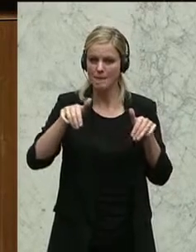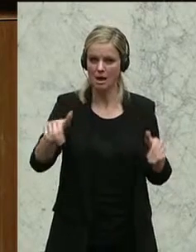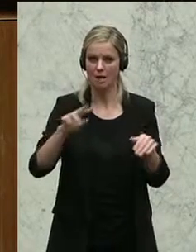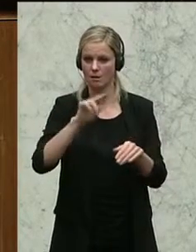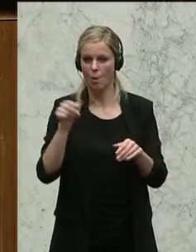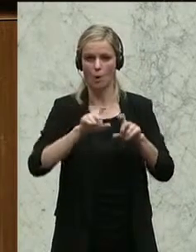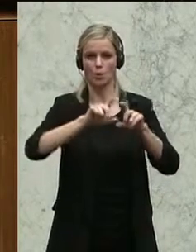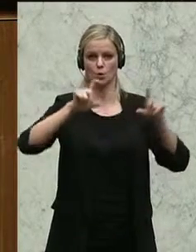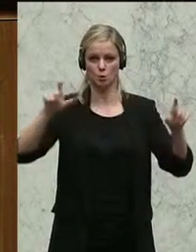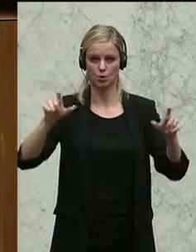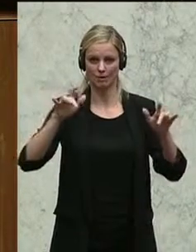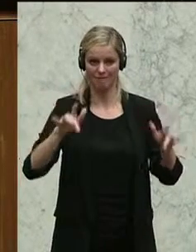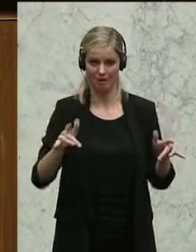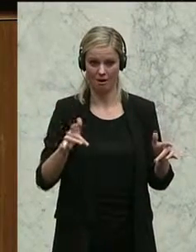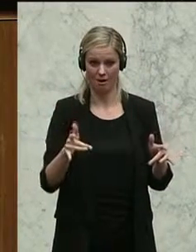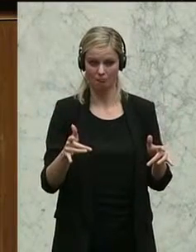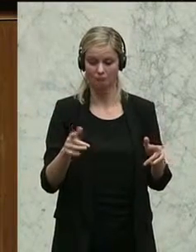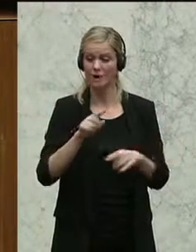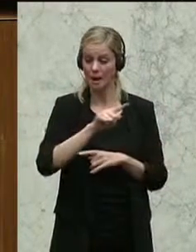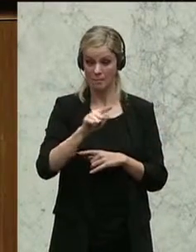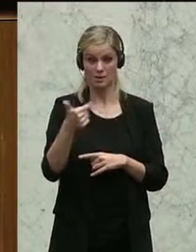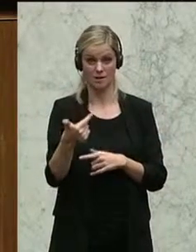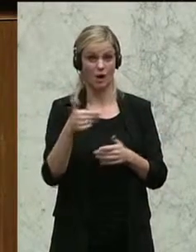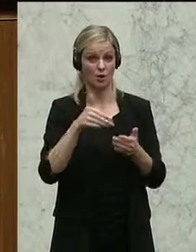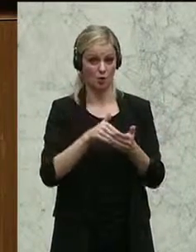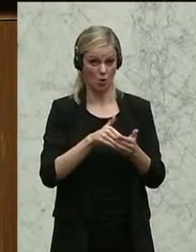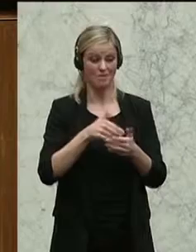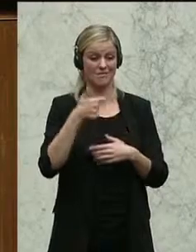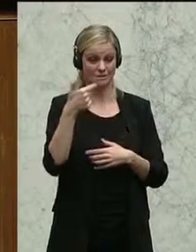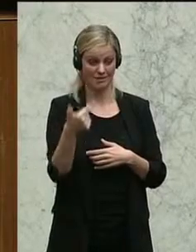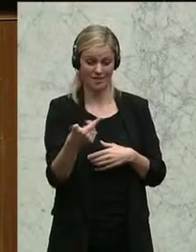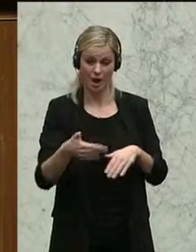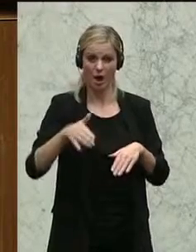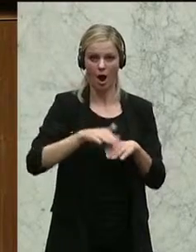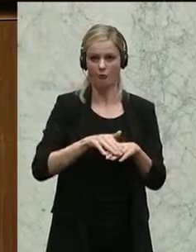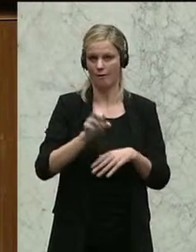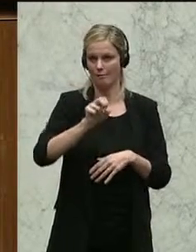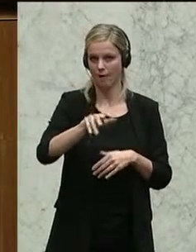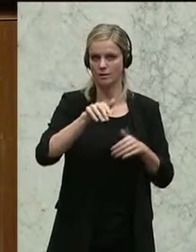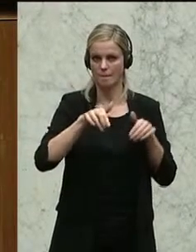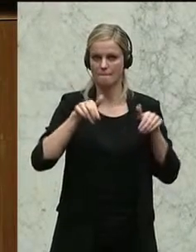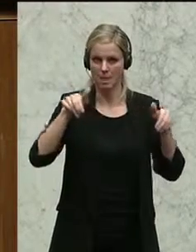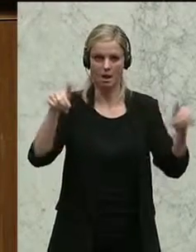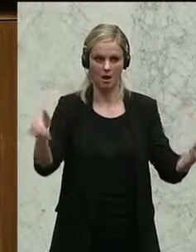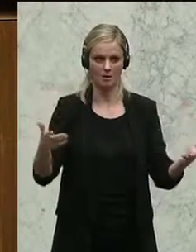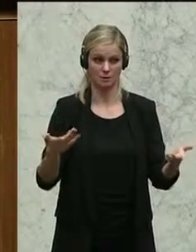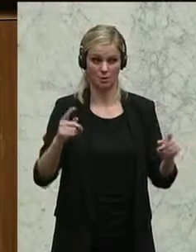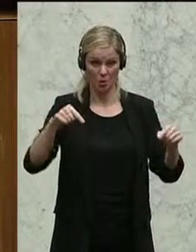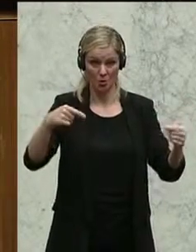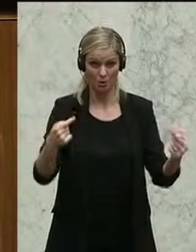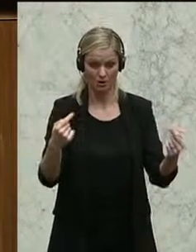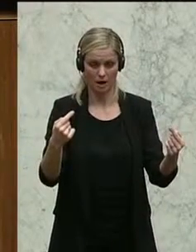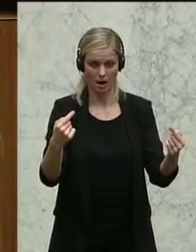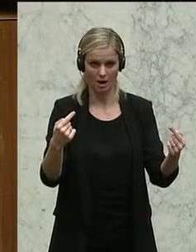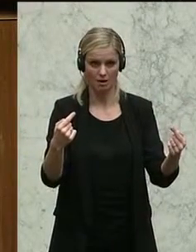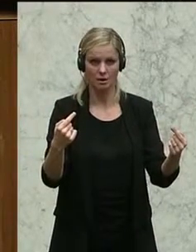aufgebaut bis 2020 auf 13 Milliarden und danach beginnt man